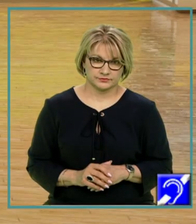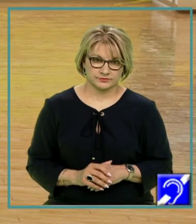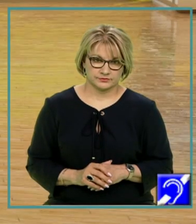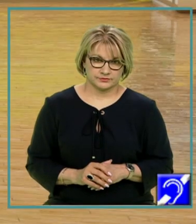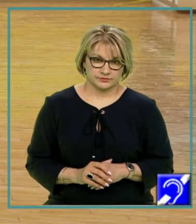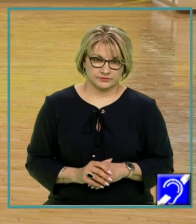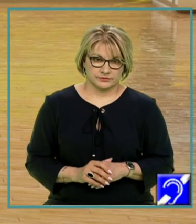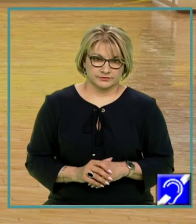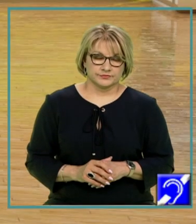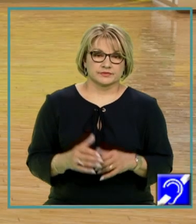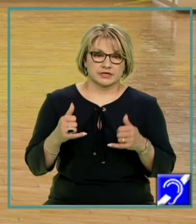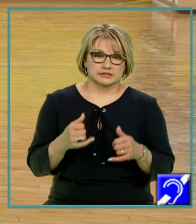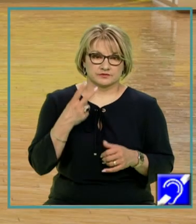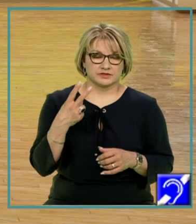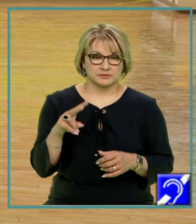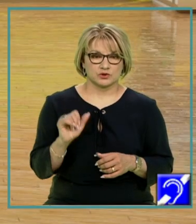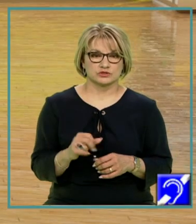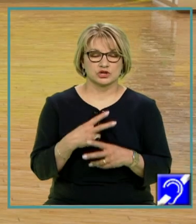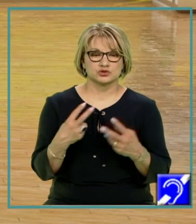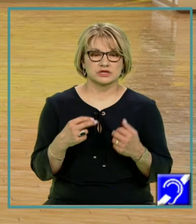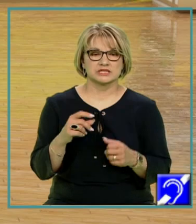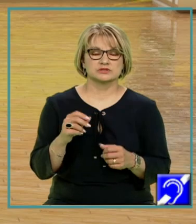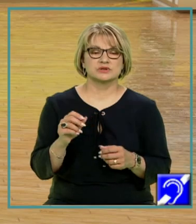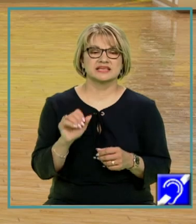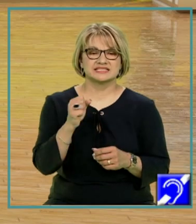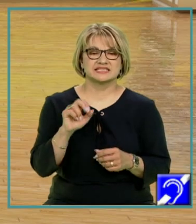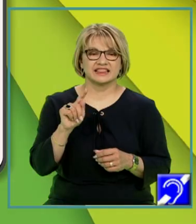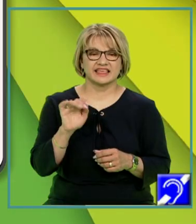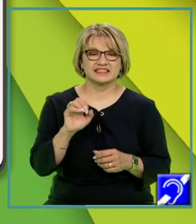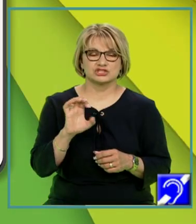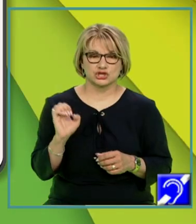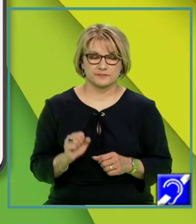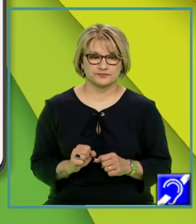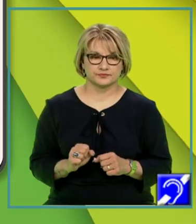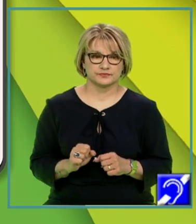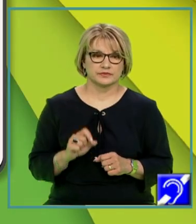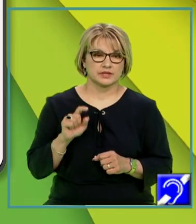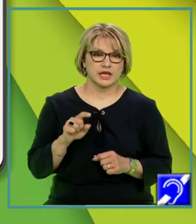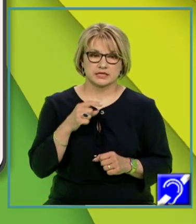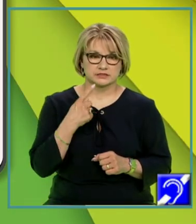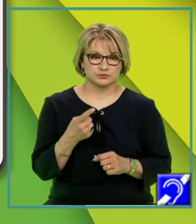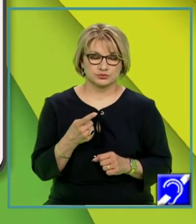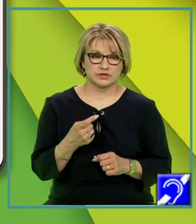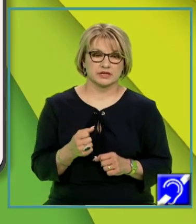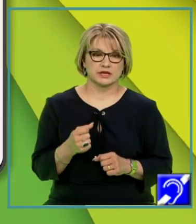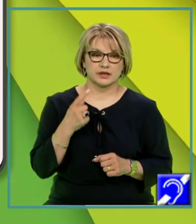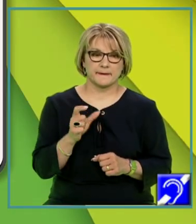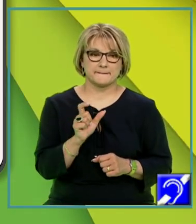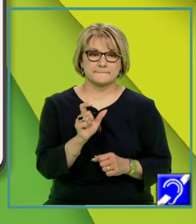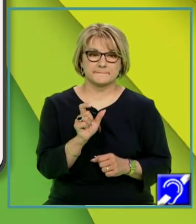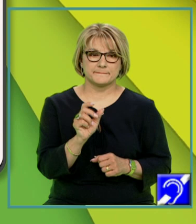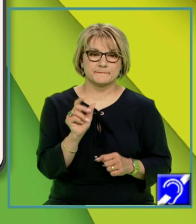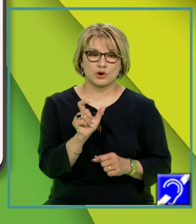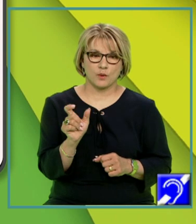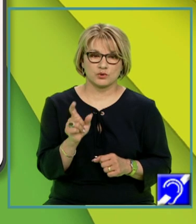Acum, în ceea ce privește judecățile sintetice, ca ne spune următoarele. Din potrivă, propoziția unele